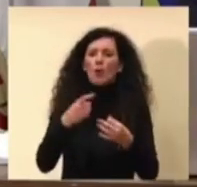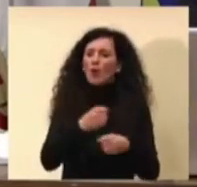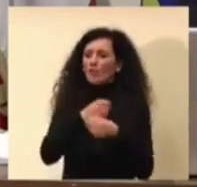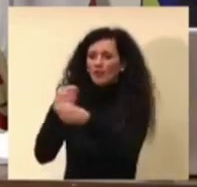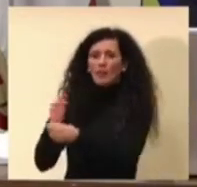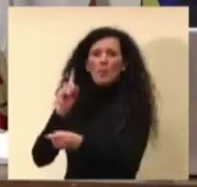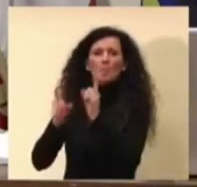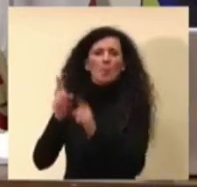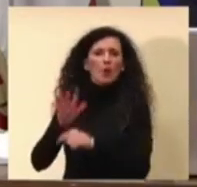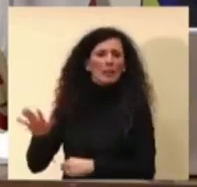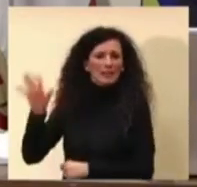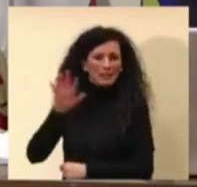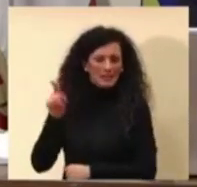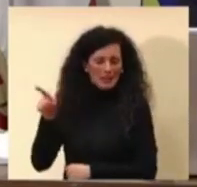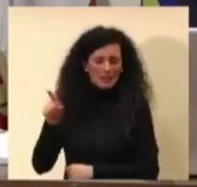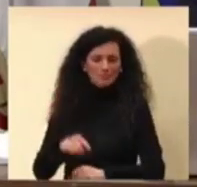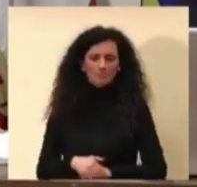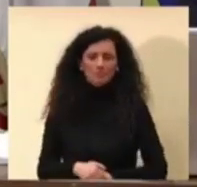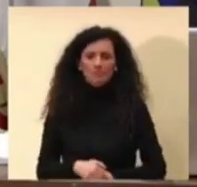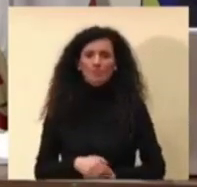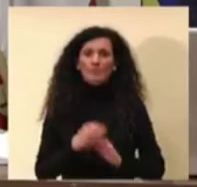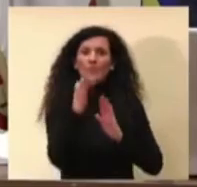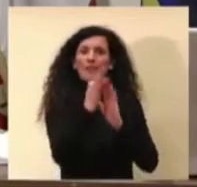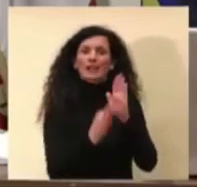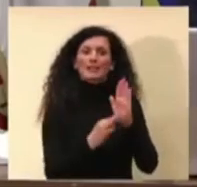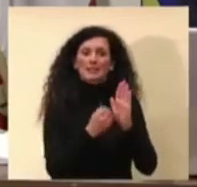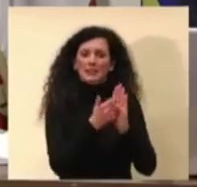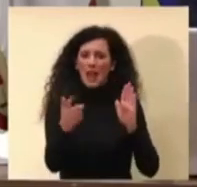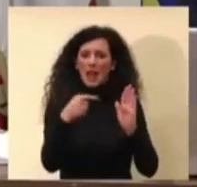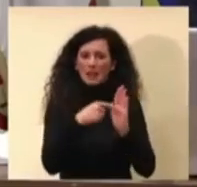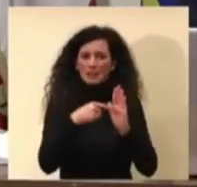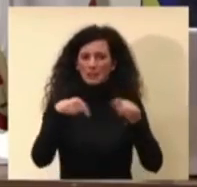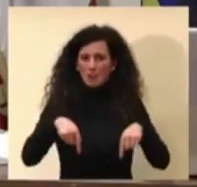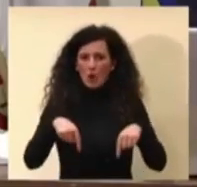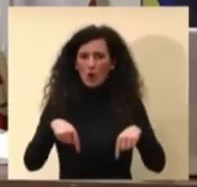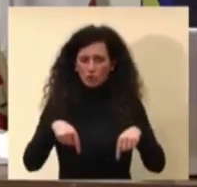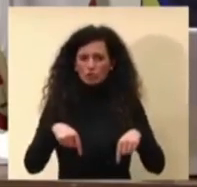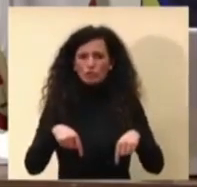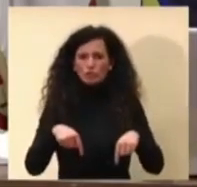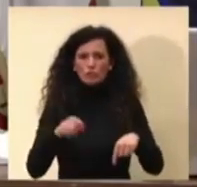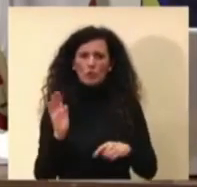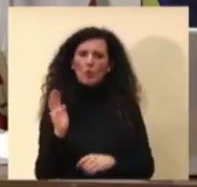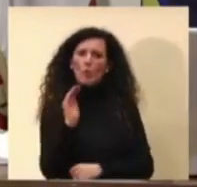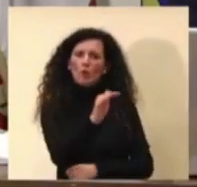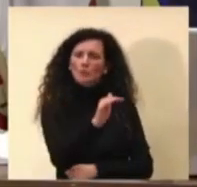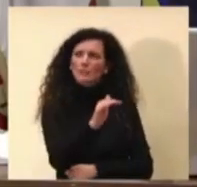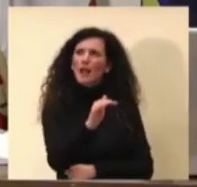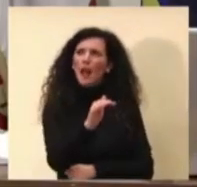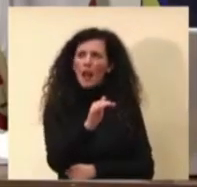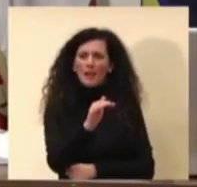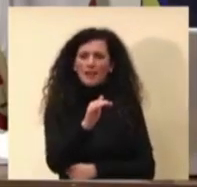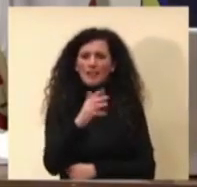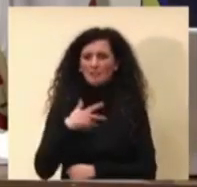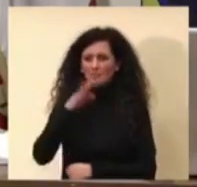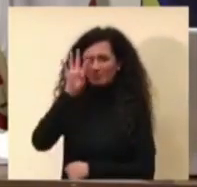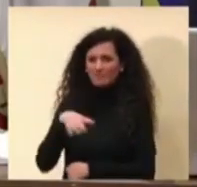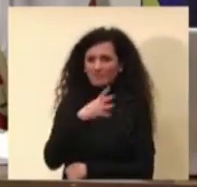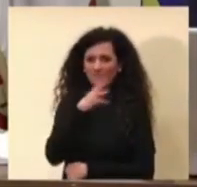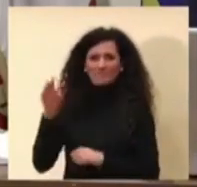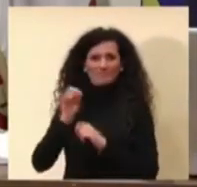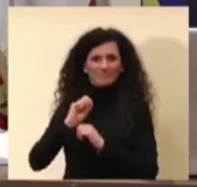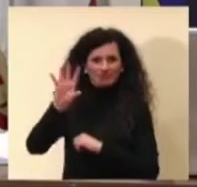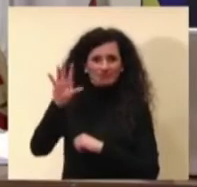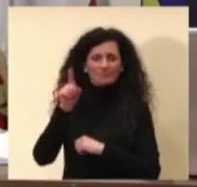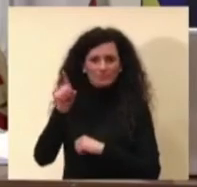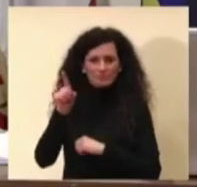ci sono i dati di oggi, che magari vorrei dare, quelli proprio quotidiani del flusso che